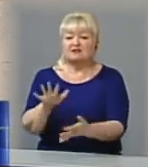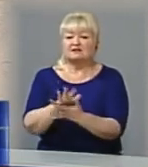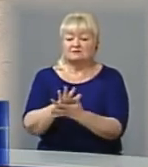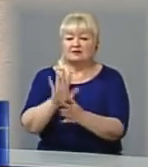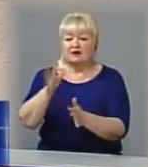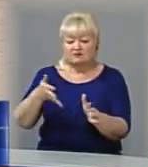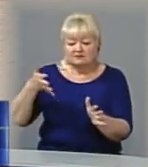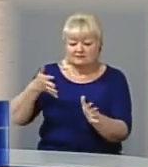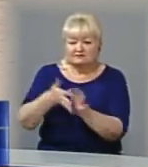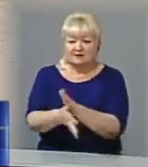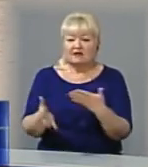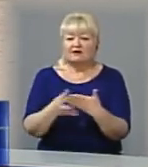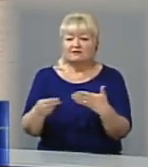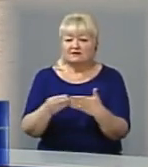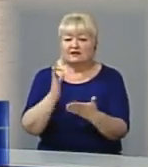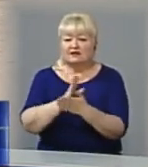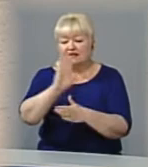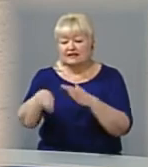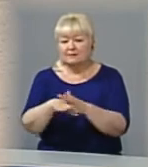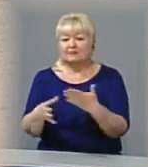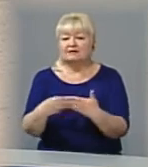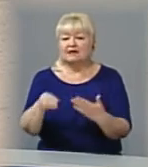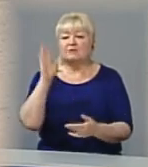тобто є підземні води,